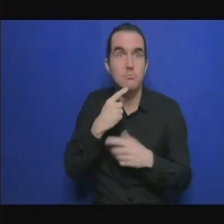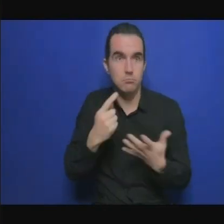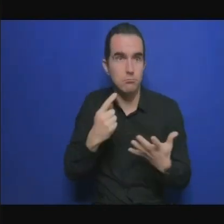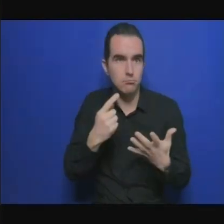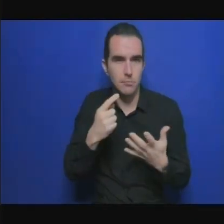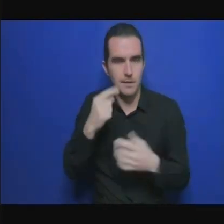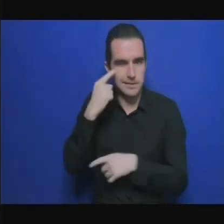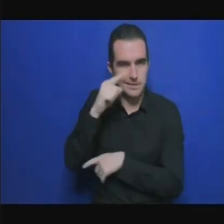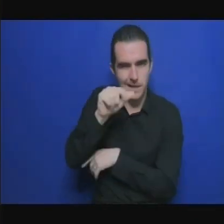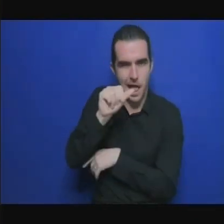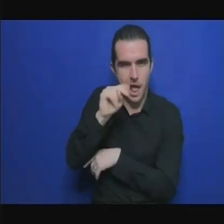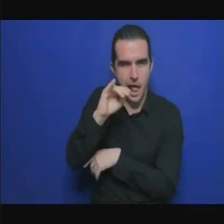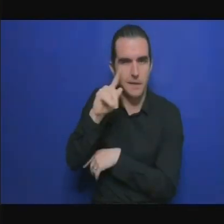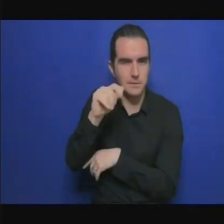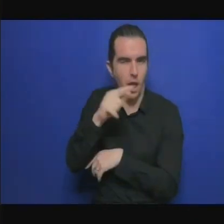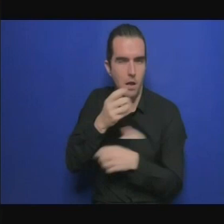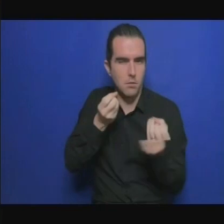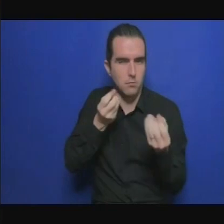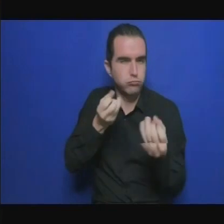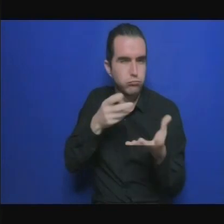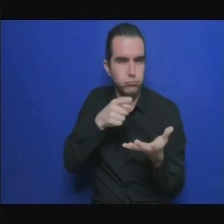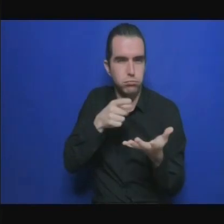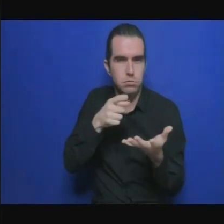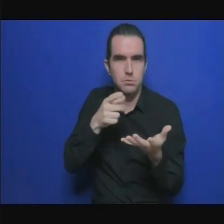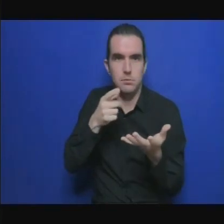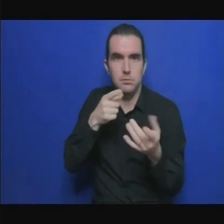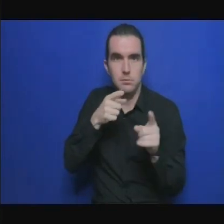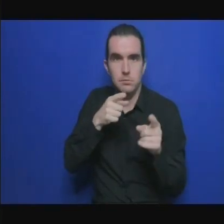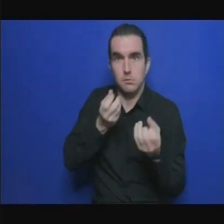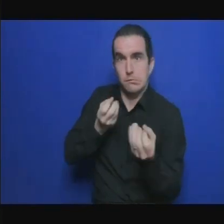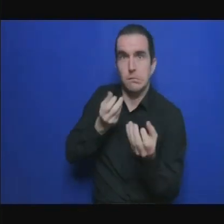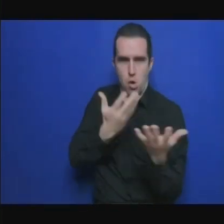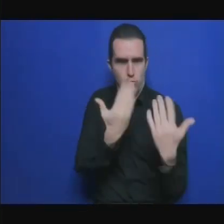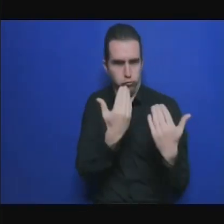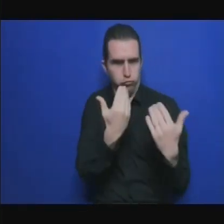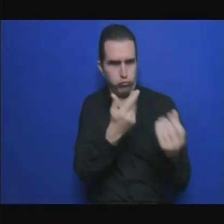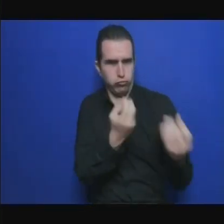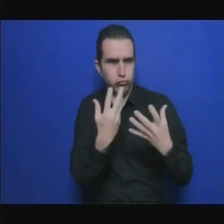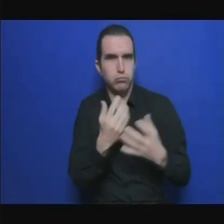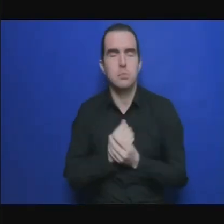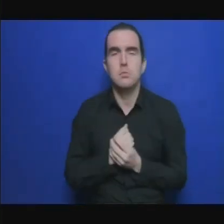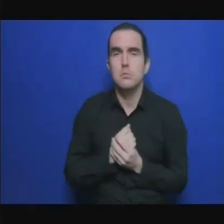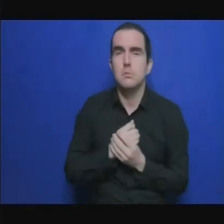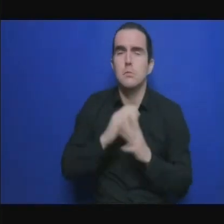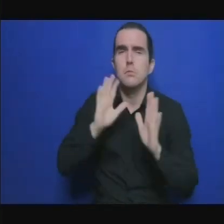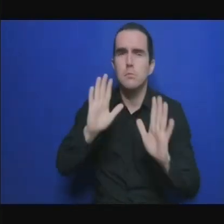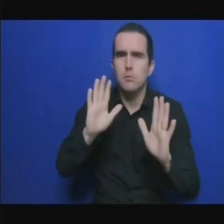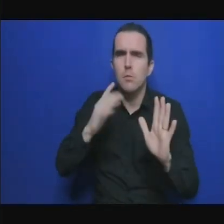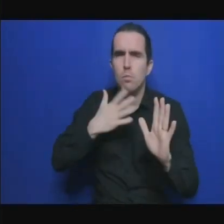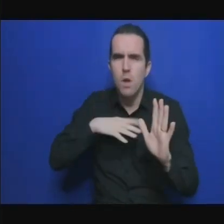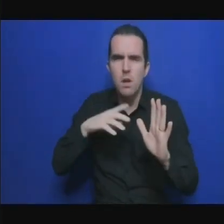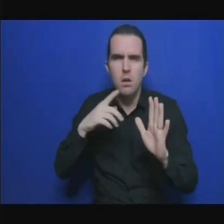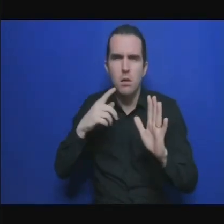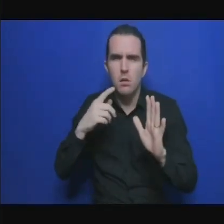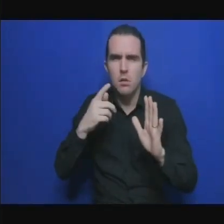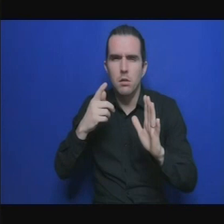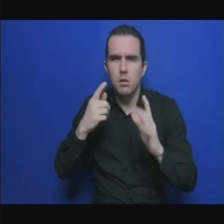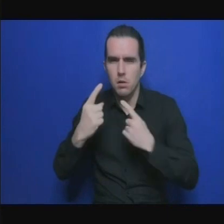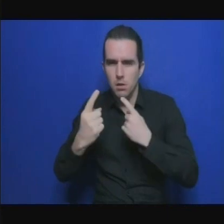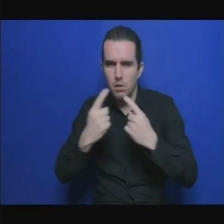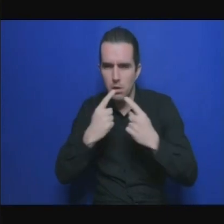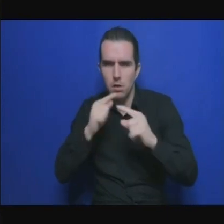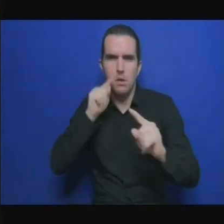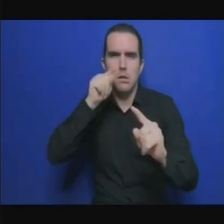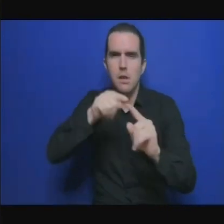'absorption il faut voir aussi si on a les capacités pour attirer les fonds du fonds vert pour le